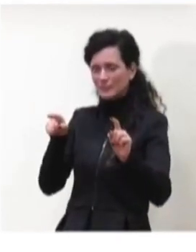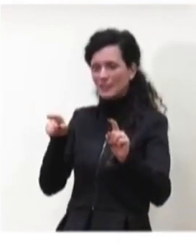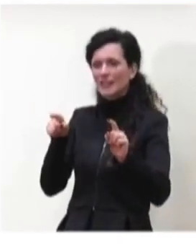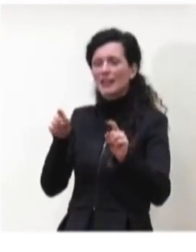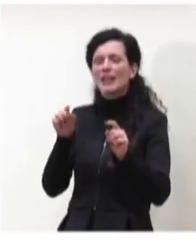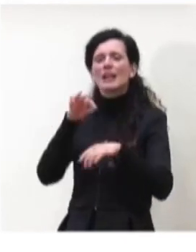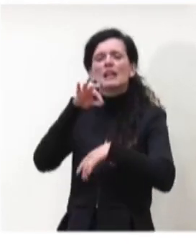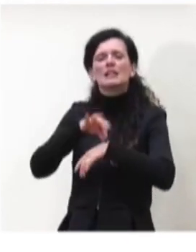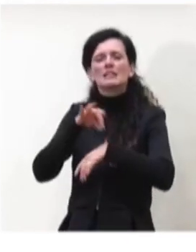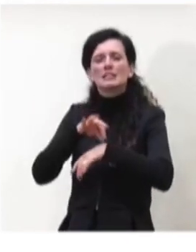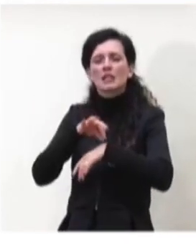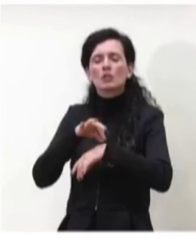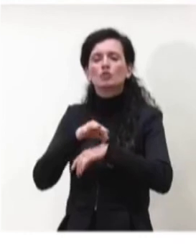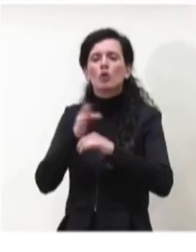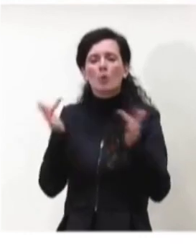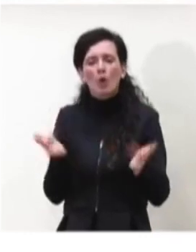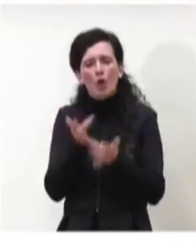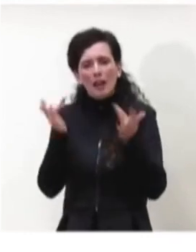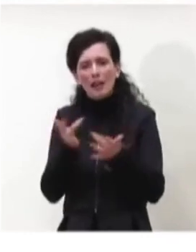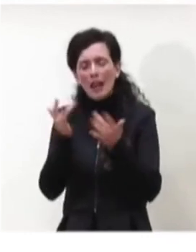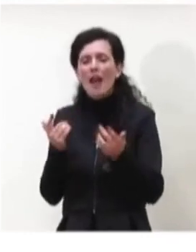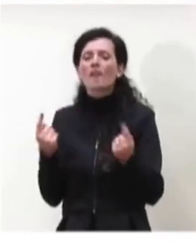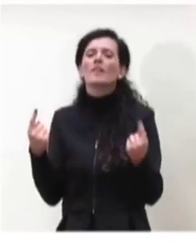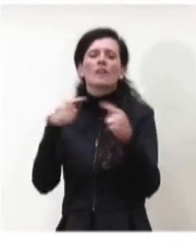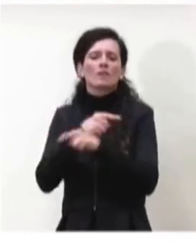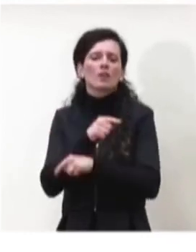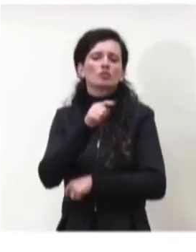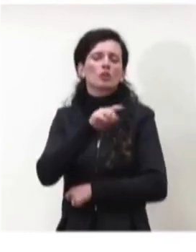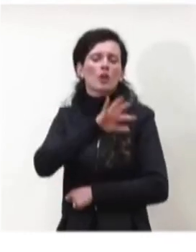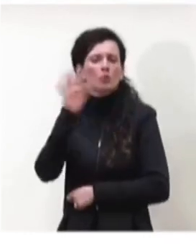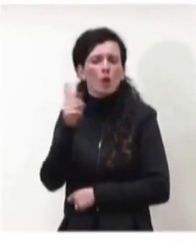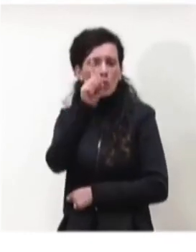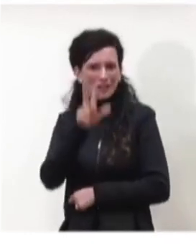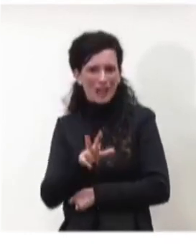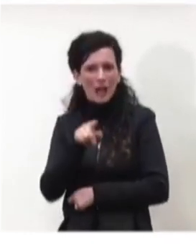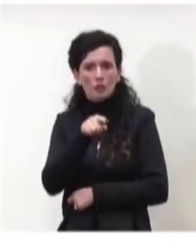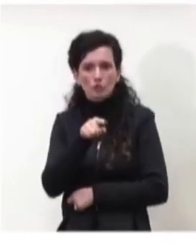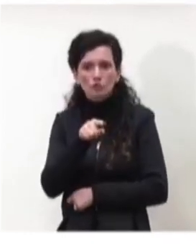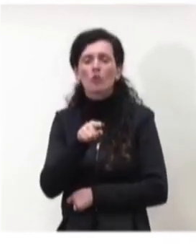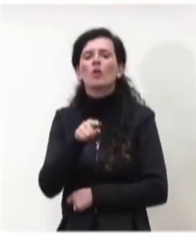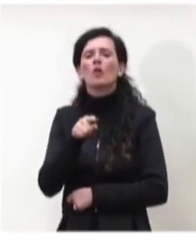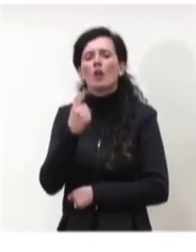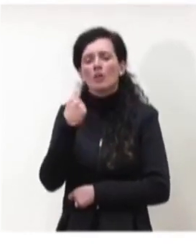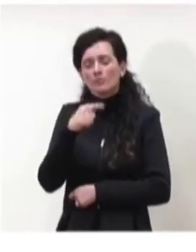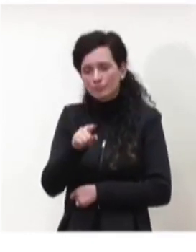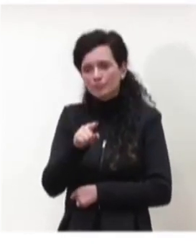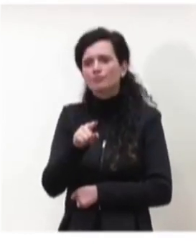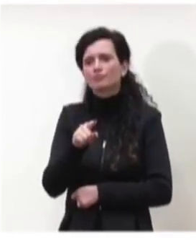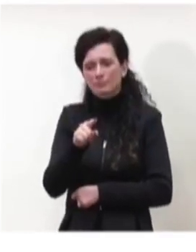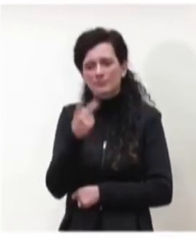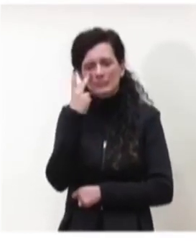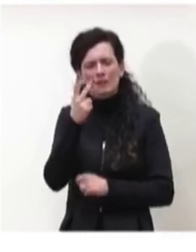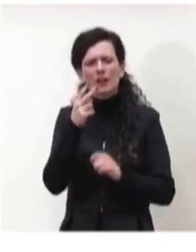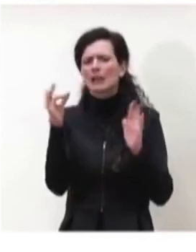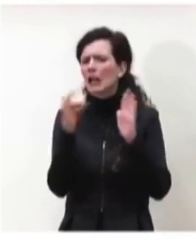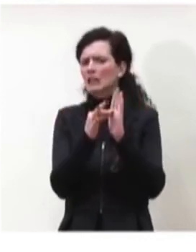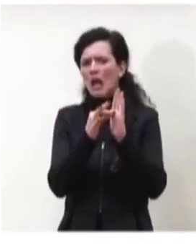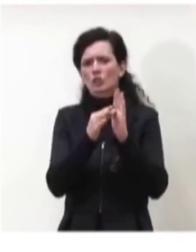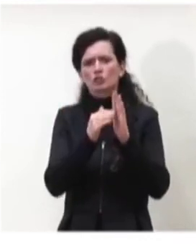sono un altro terzo e una parte fortunatamente minoritaria ha